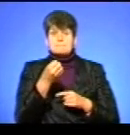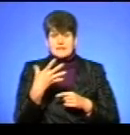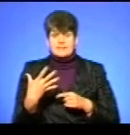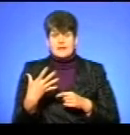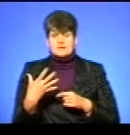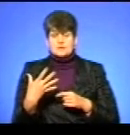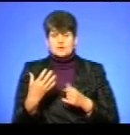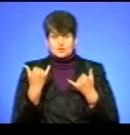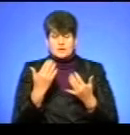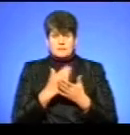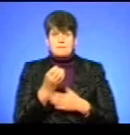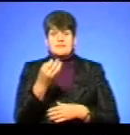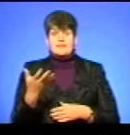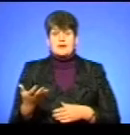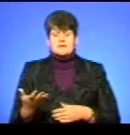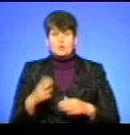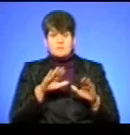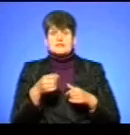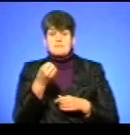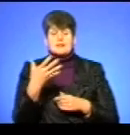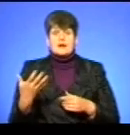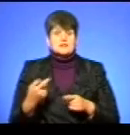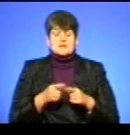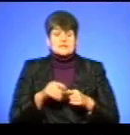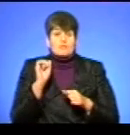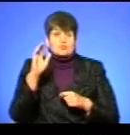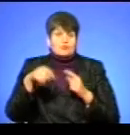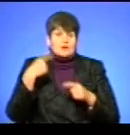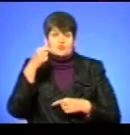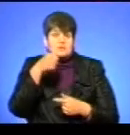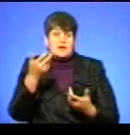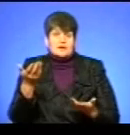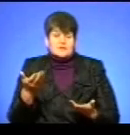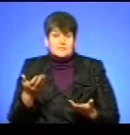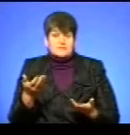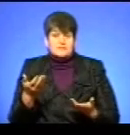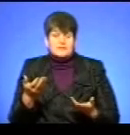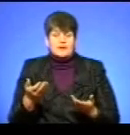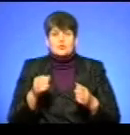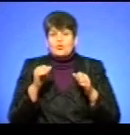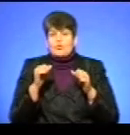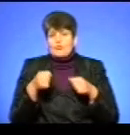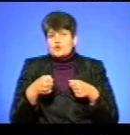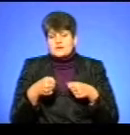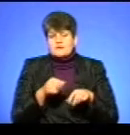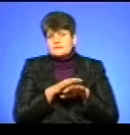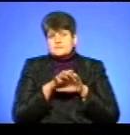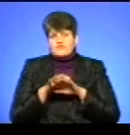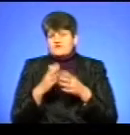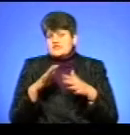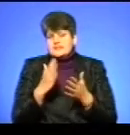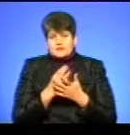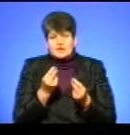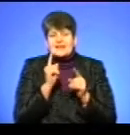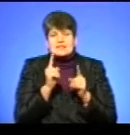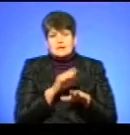-го, сьогодні маємо 15-го, після 15-го це може бути і на наступний рік. Я не знаю, на сьогоднішній момент може вже кошти на казначейські рахунки поступили, як тільки